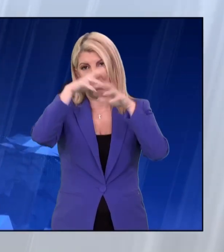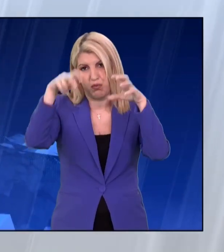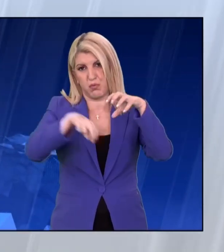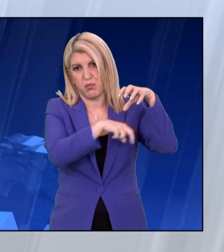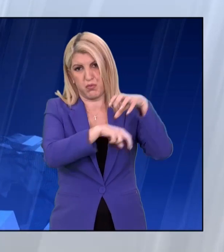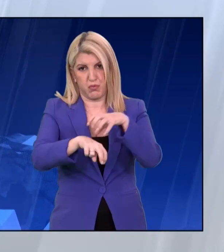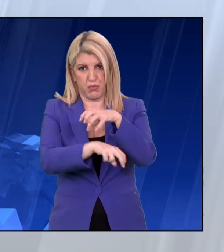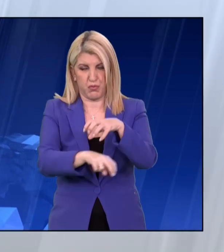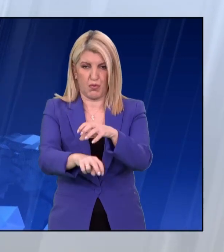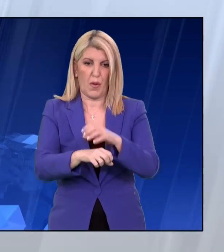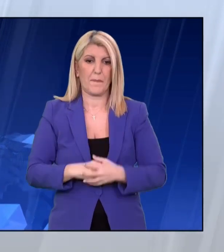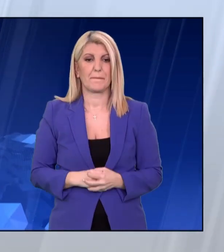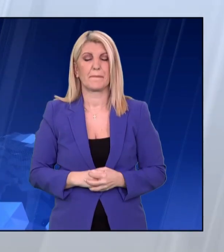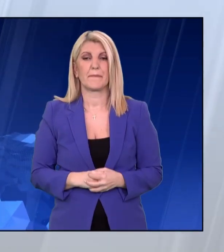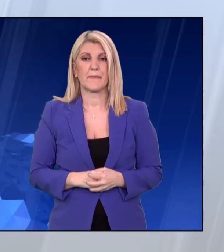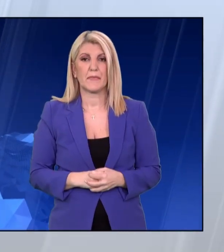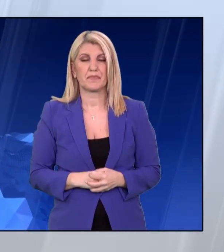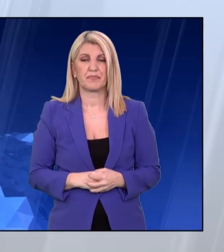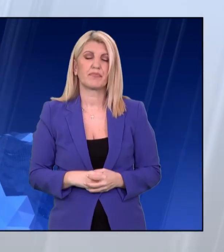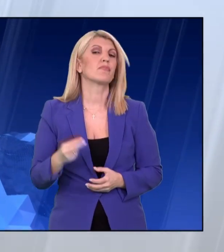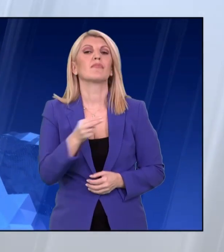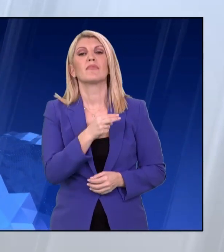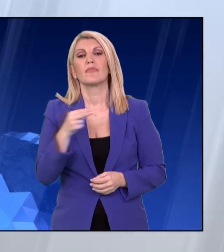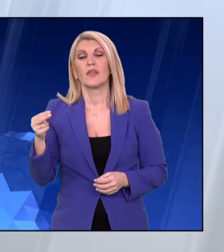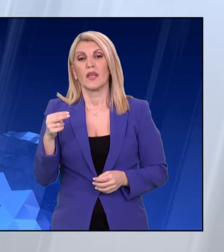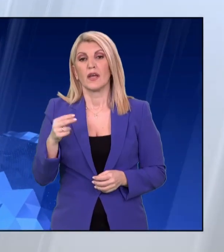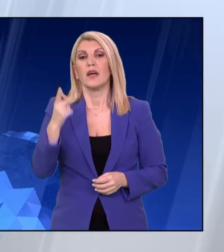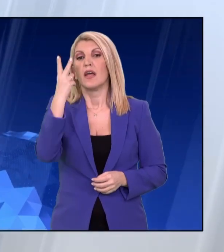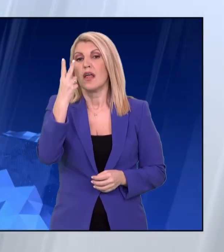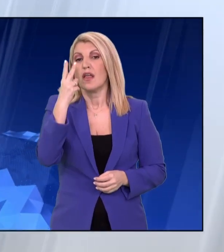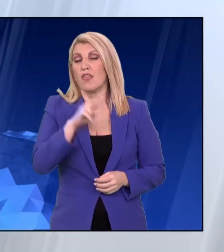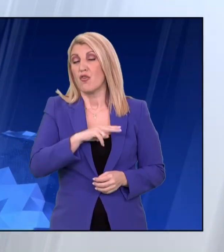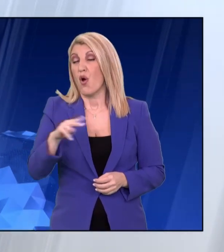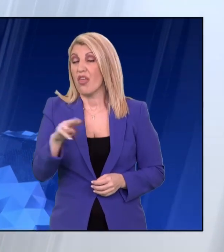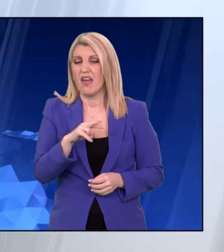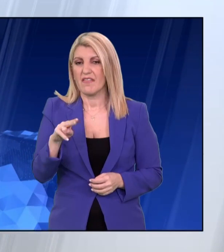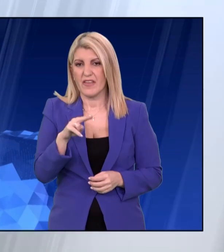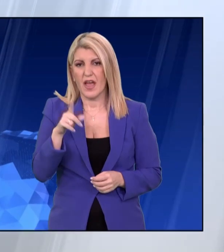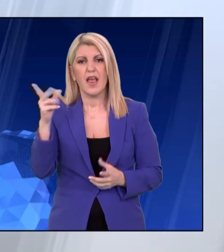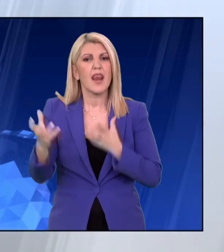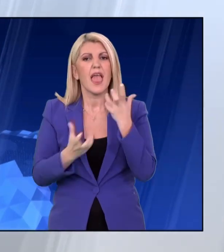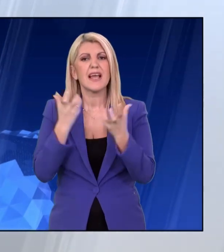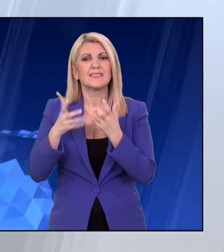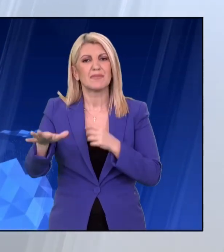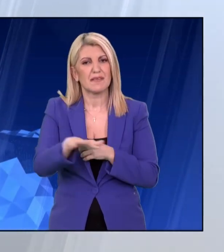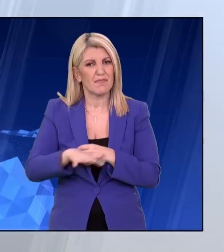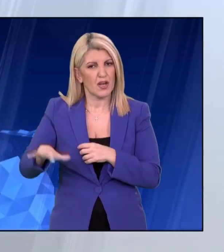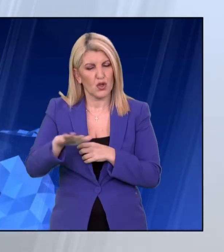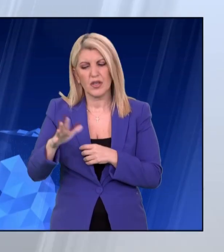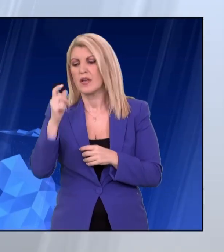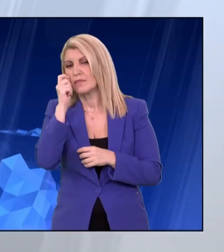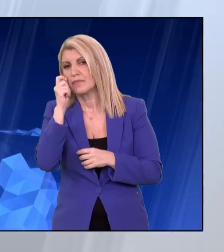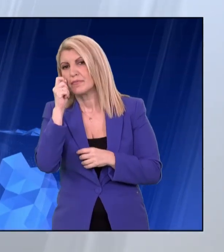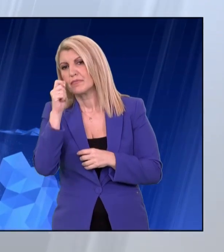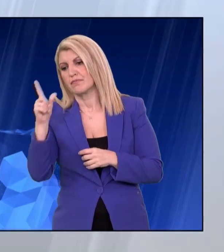Συγκλονισμένο είναι το Πανελλήνιο από το φωνικό καυγά μεταξύ δύο αδερφών στη Νέα Σμήνη ηλικίας 18 και 16 ετών με αφορμή